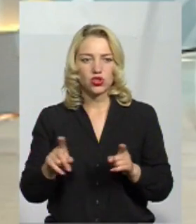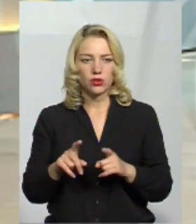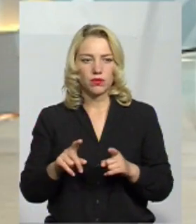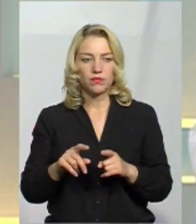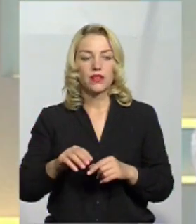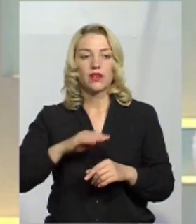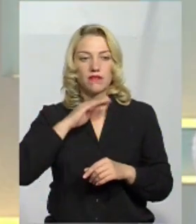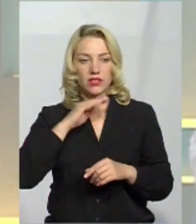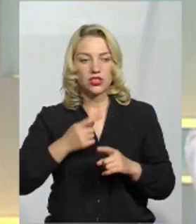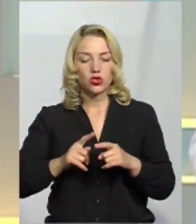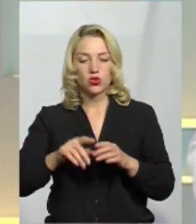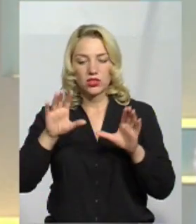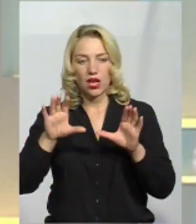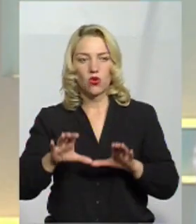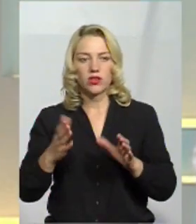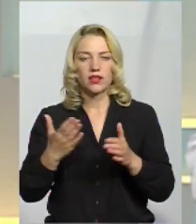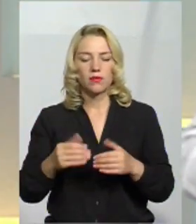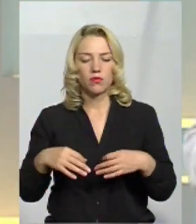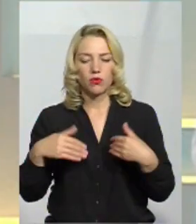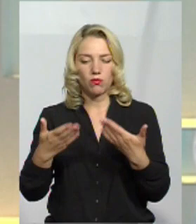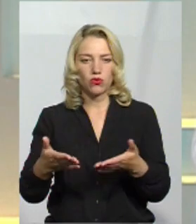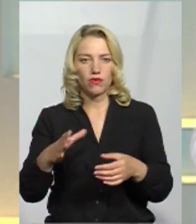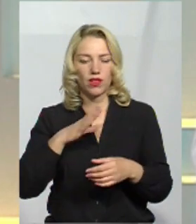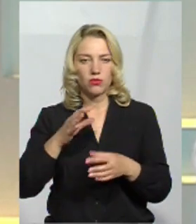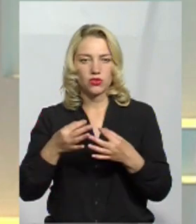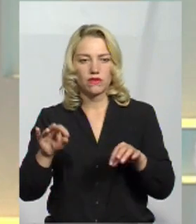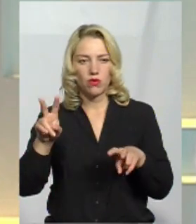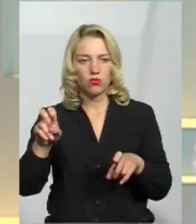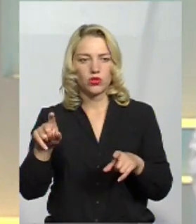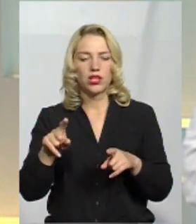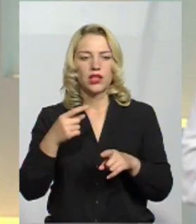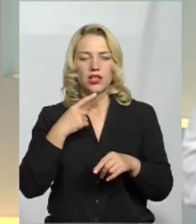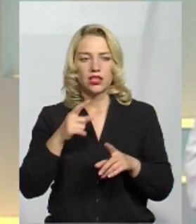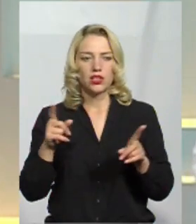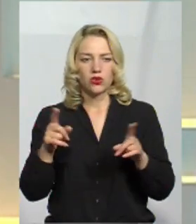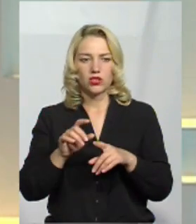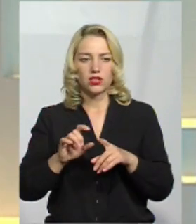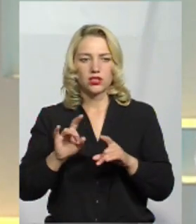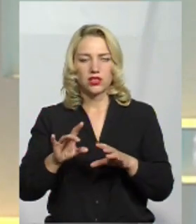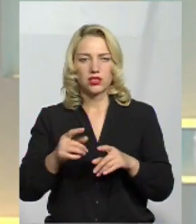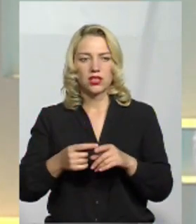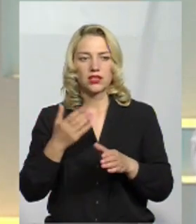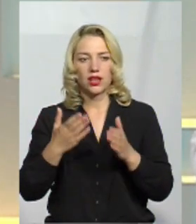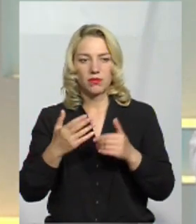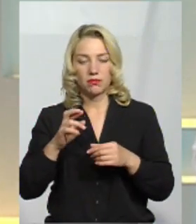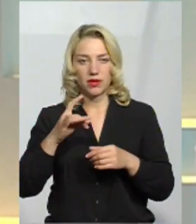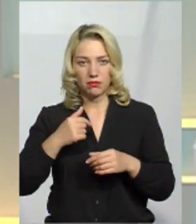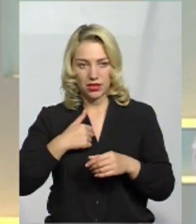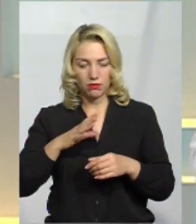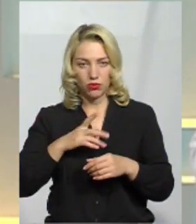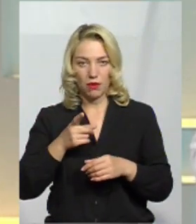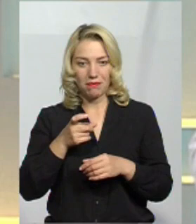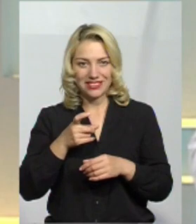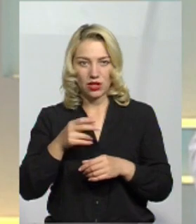вистачає той закон, який пропонувала свобода, і до слова сказаного, дуже добре, що я вибрав цю тему, якби при мені був